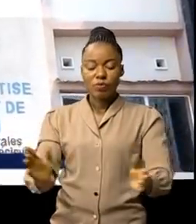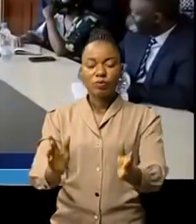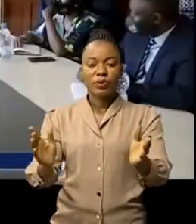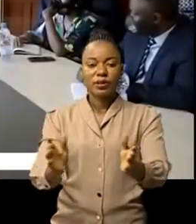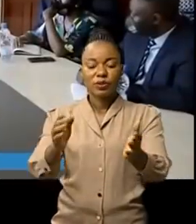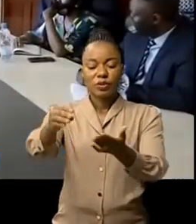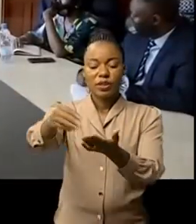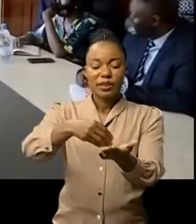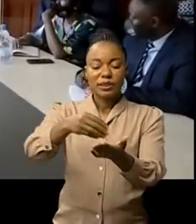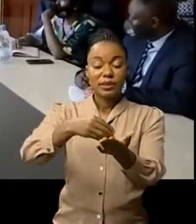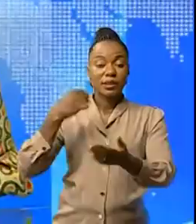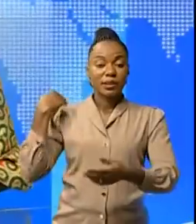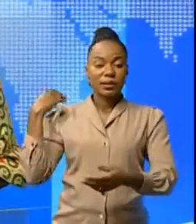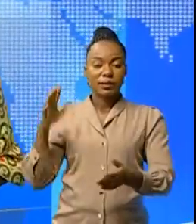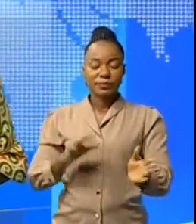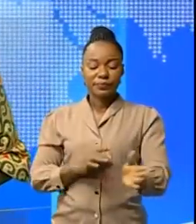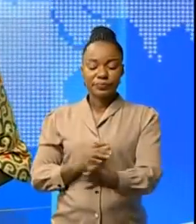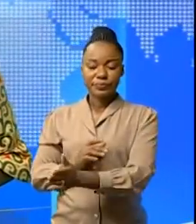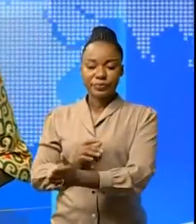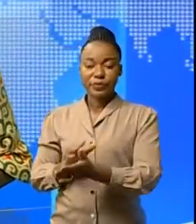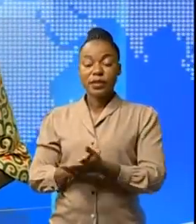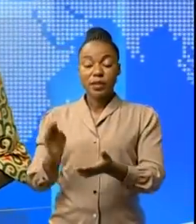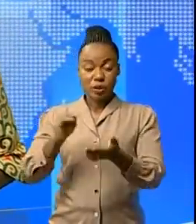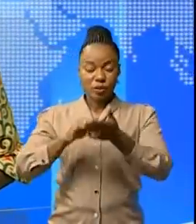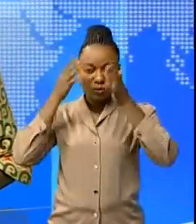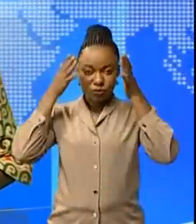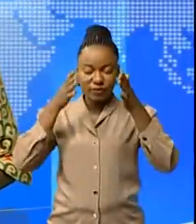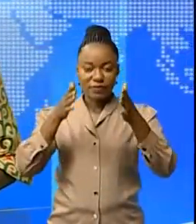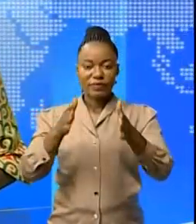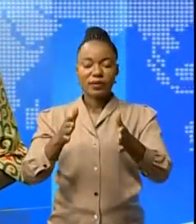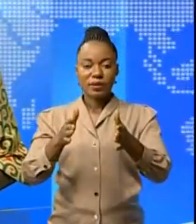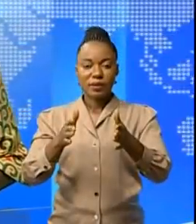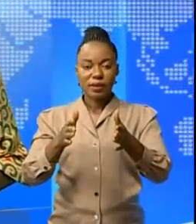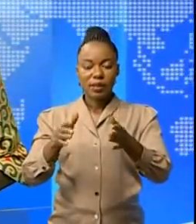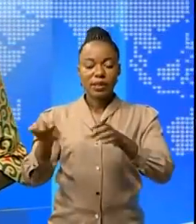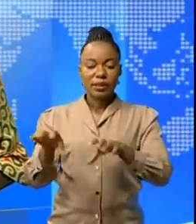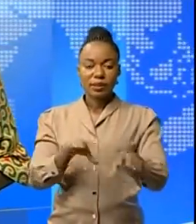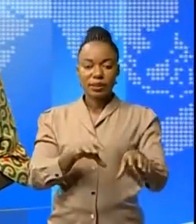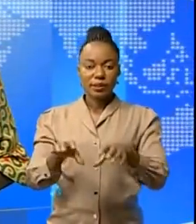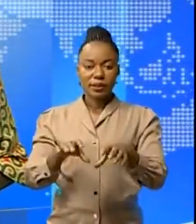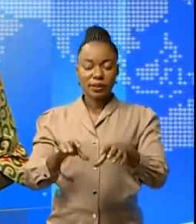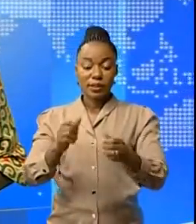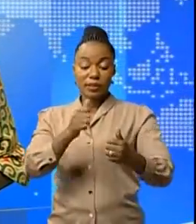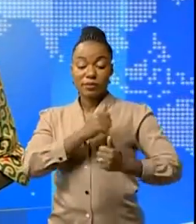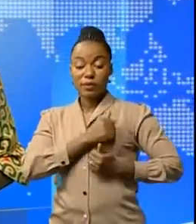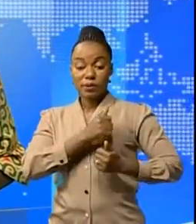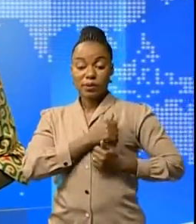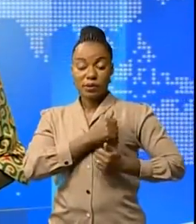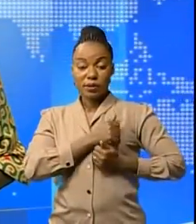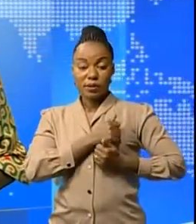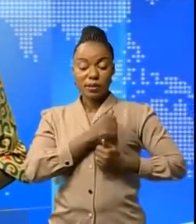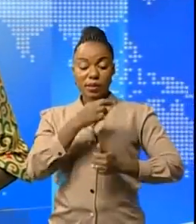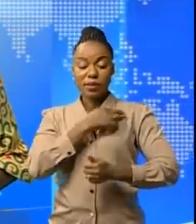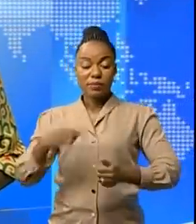de recettes de l'État. Suivant à présent le déploiement des activités de forces armées de la République démocratique du